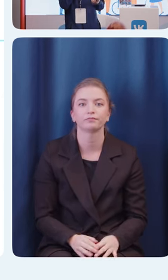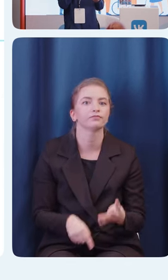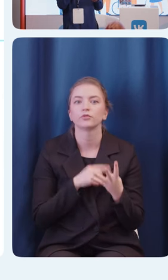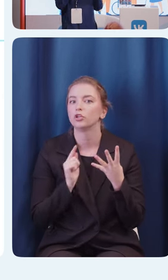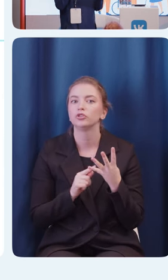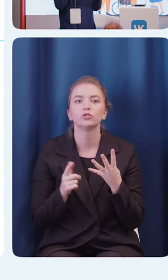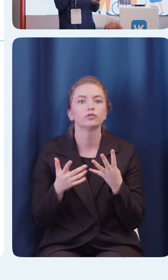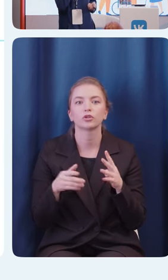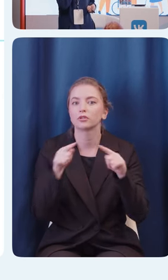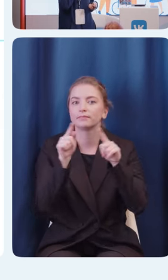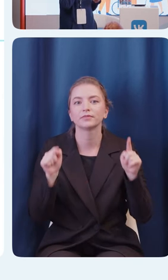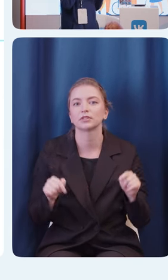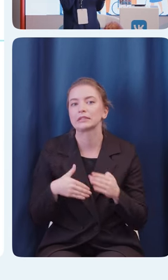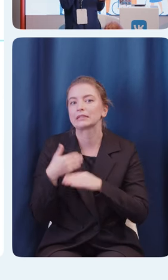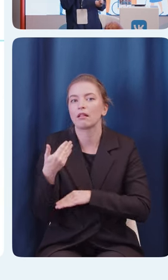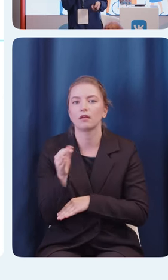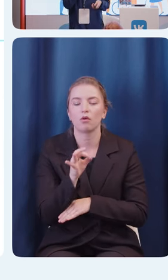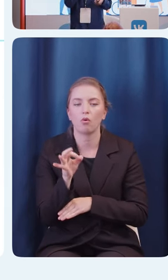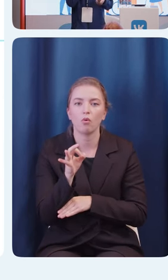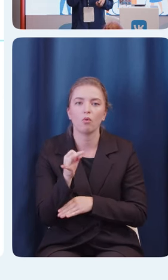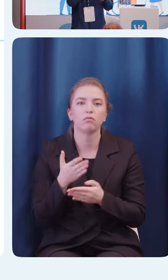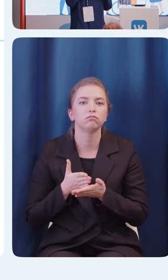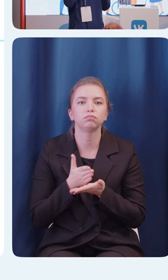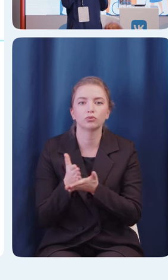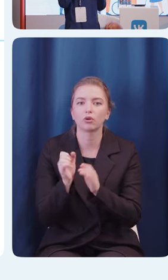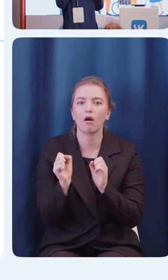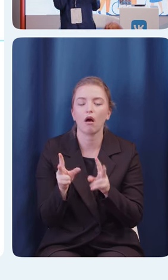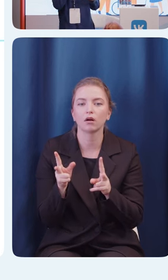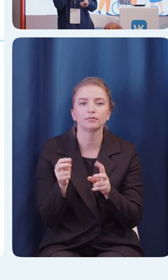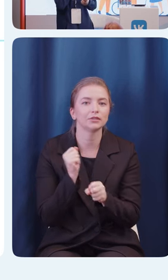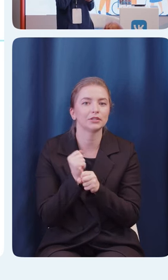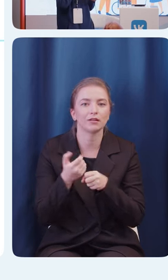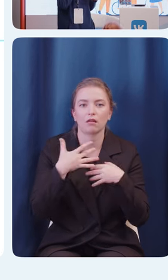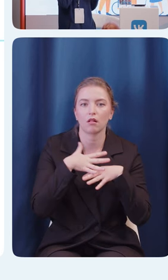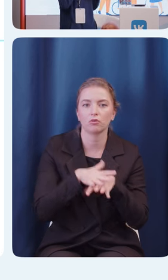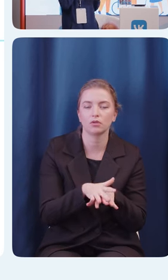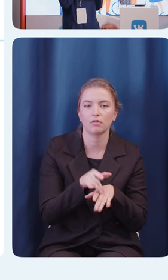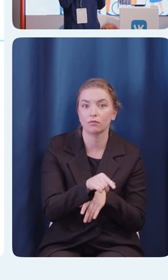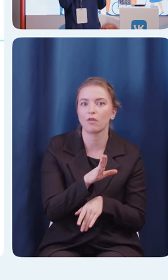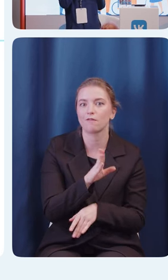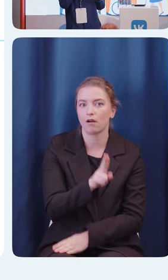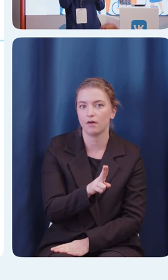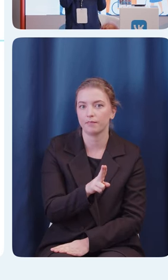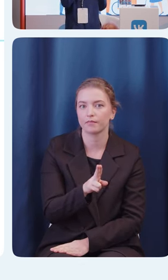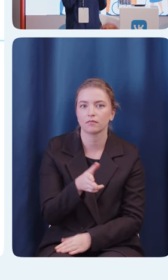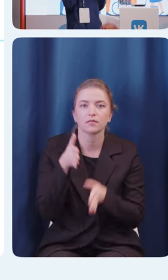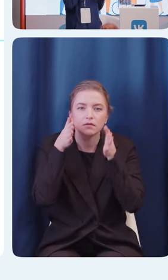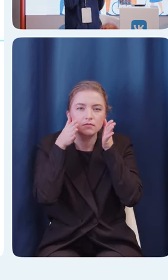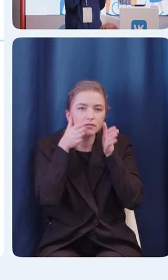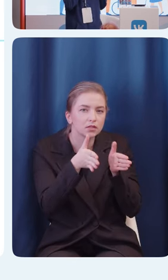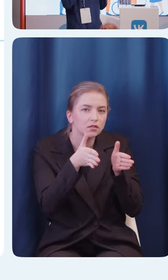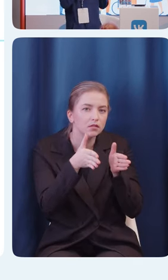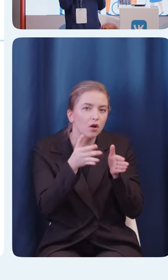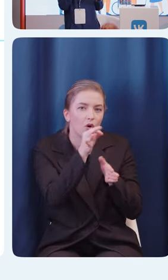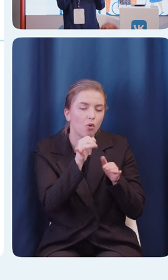разработки инклюзивных фич в VK. Фокус на повышение цифровой доступности начался в начале